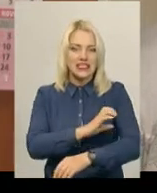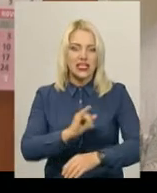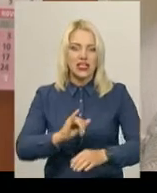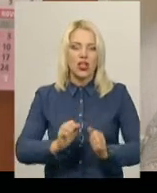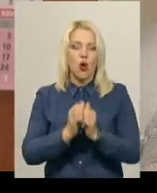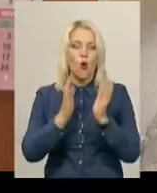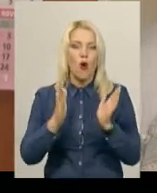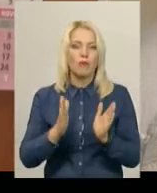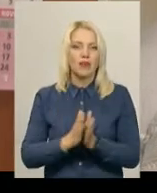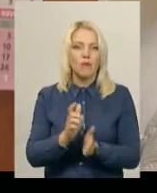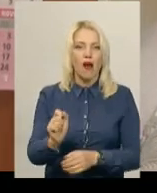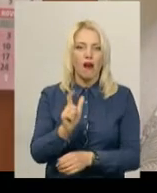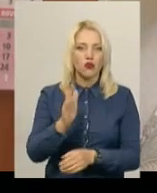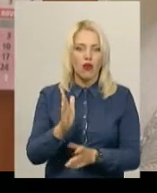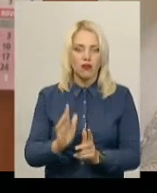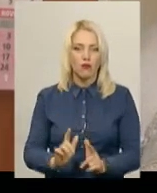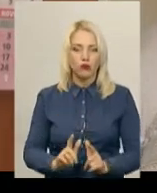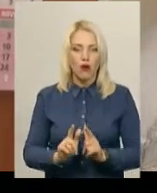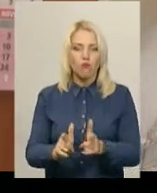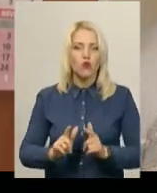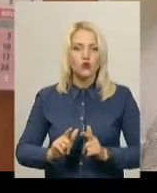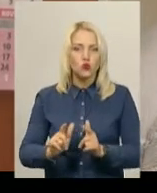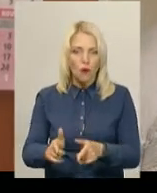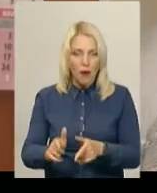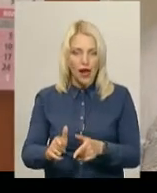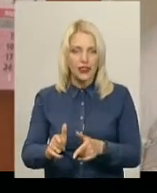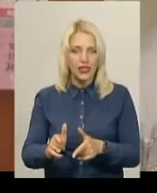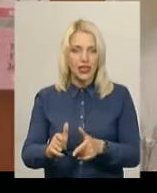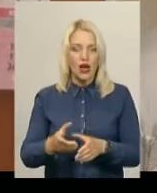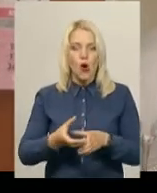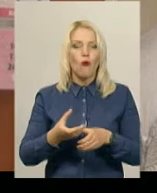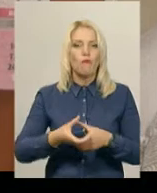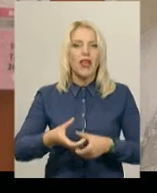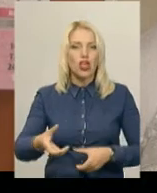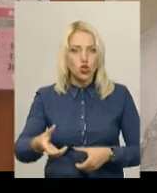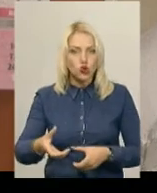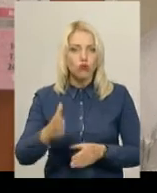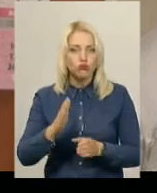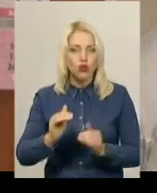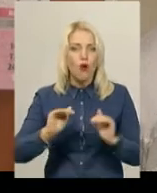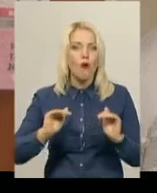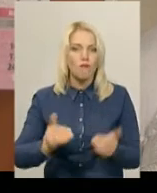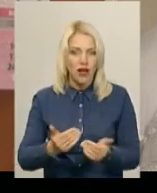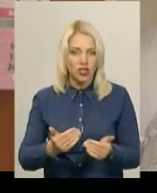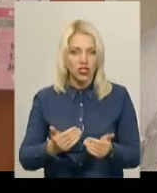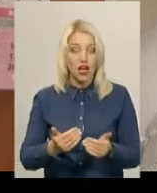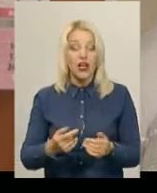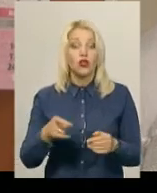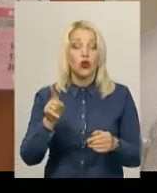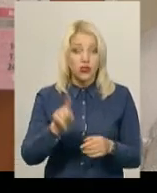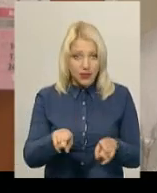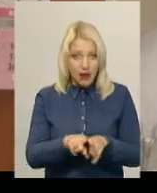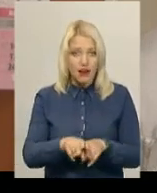'єм газу, який буде поступати в мережі «Прат Шепетівка ГАЗ», буде обмежено до такого ступеню, що якщо будуть